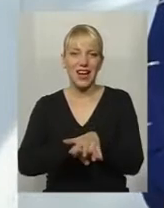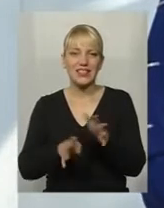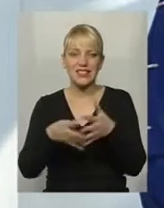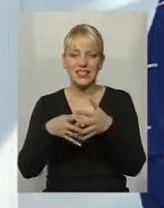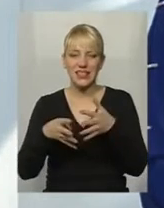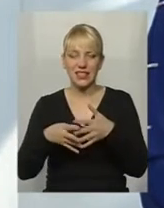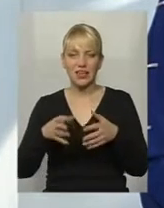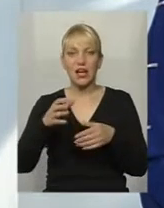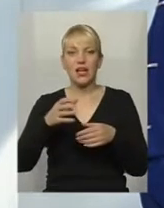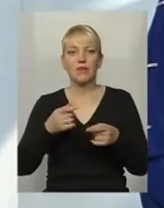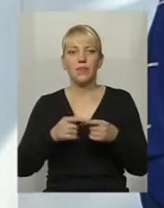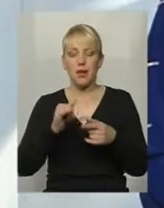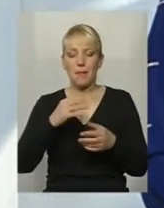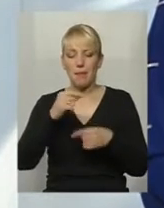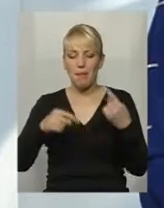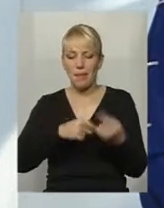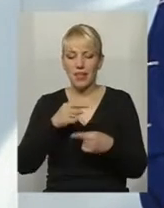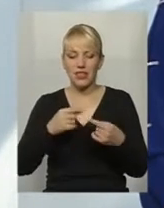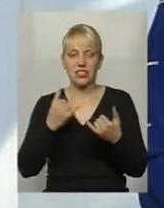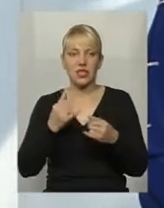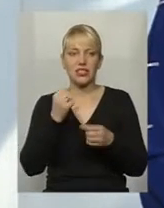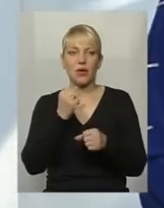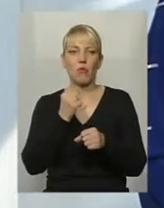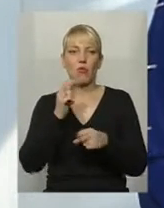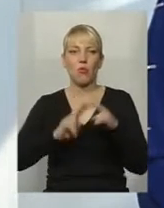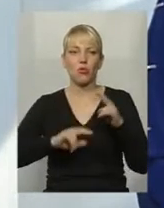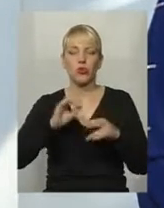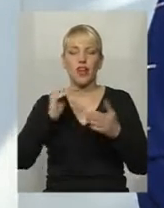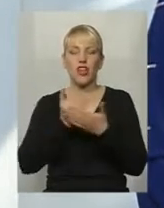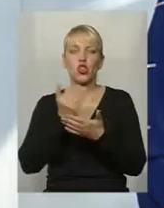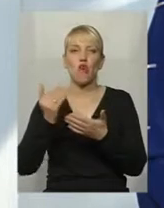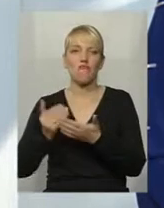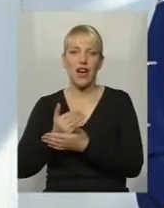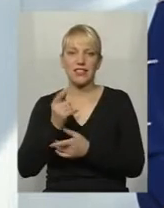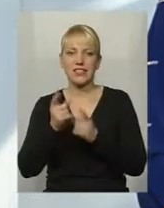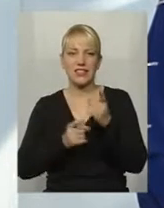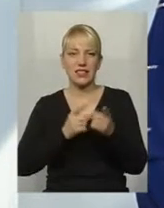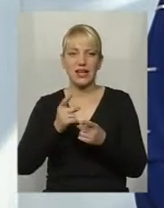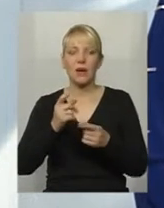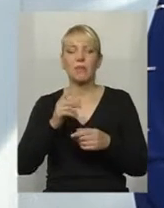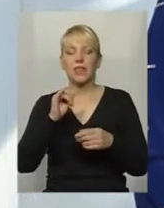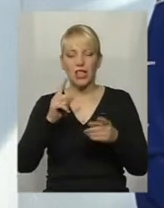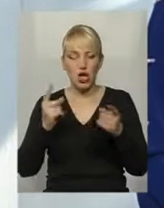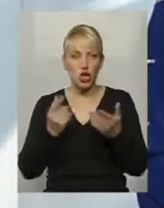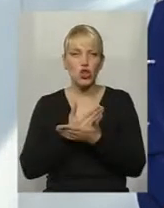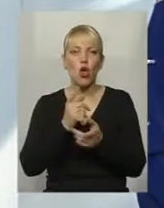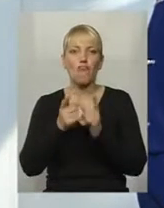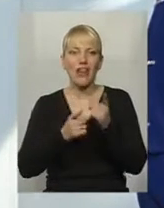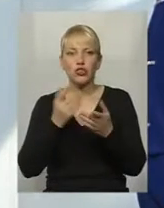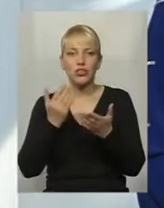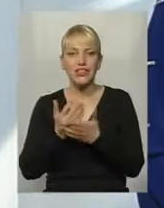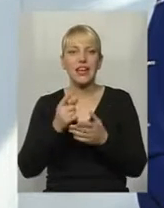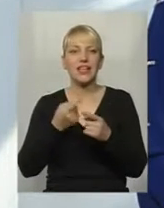менеджмент освіти на даному етапі побудований виключно на інновації, зокрема, інновація є і інклюзивна освіта. І